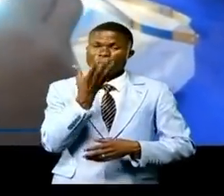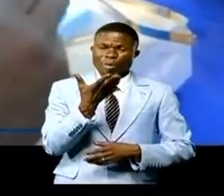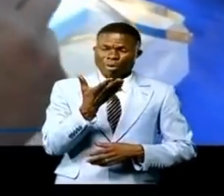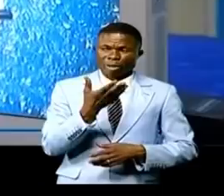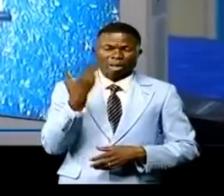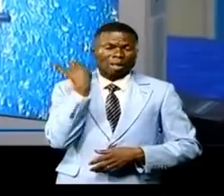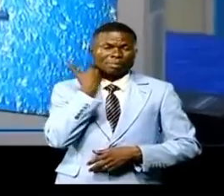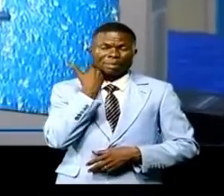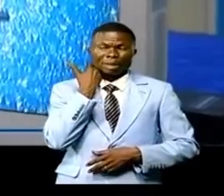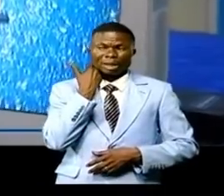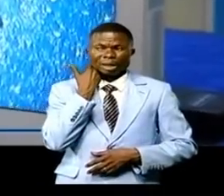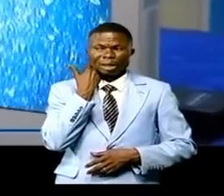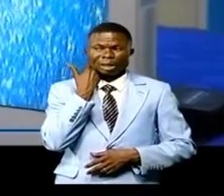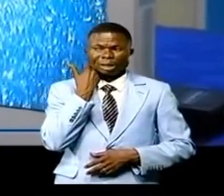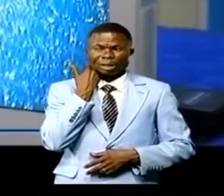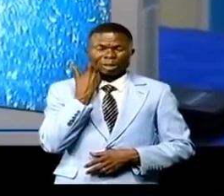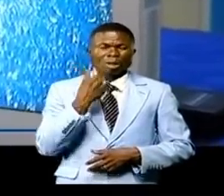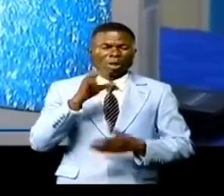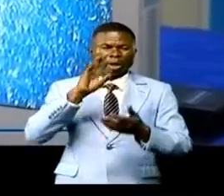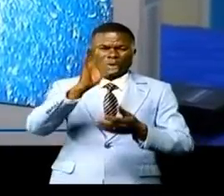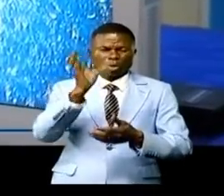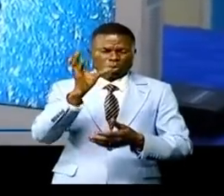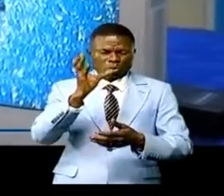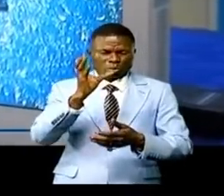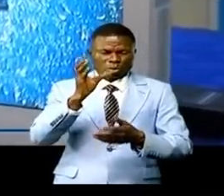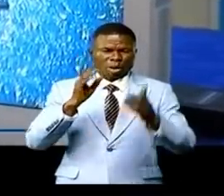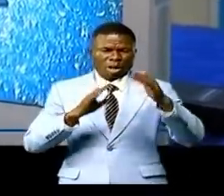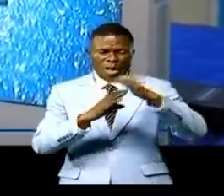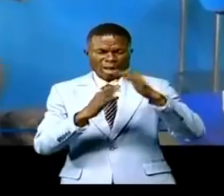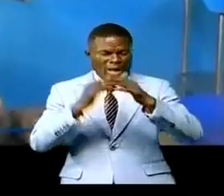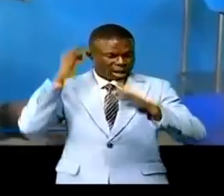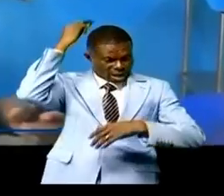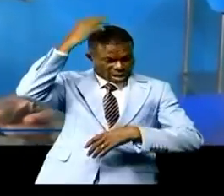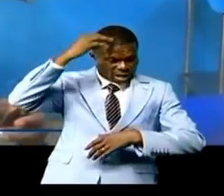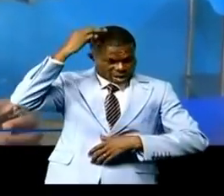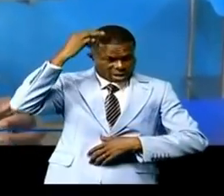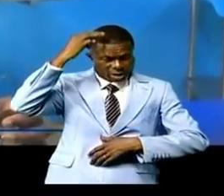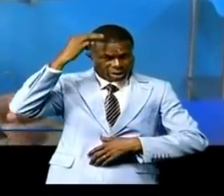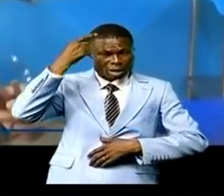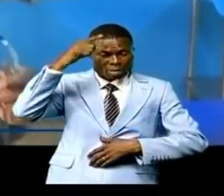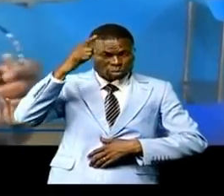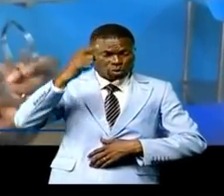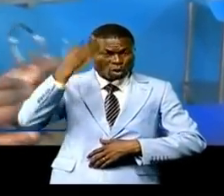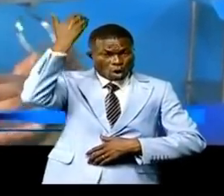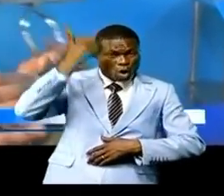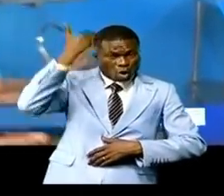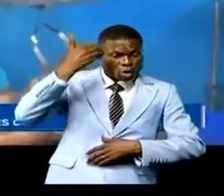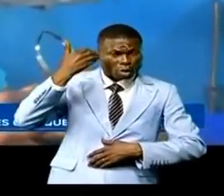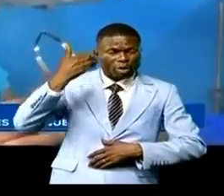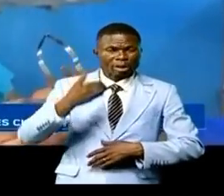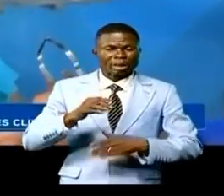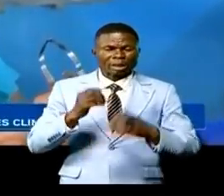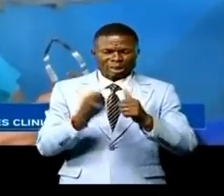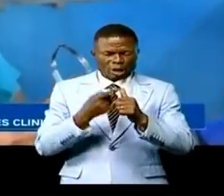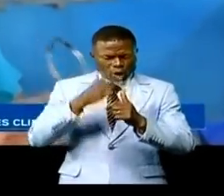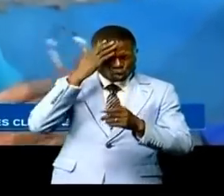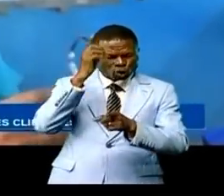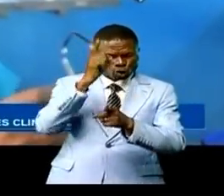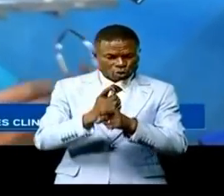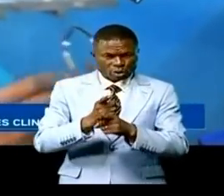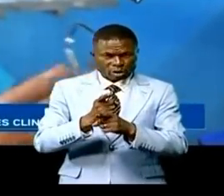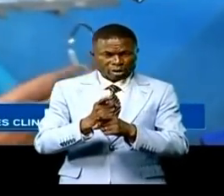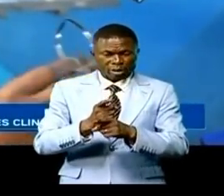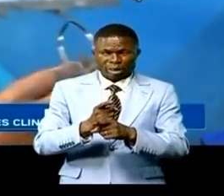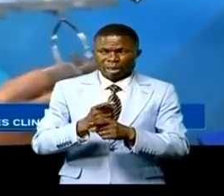tumeurs c'est à dire des boules ou des masses qui poussent dans le cerveau pour les joueurs il faut avoir la finesse et la